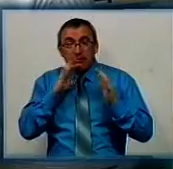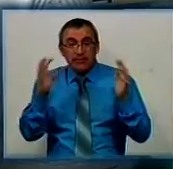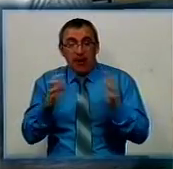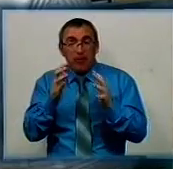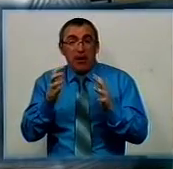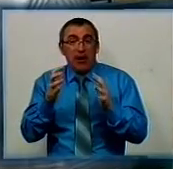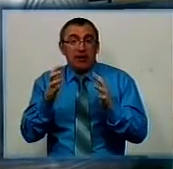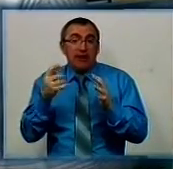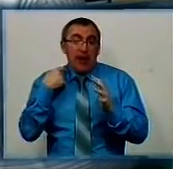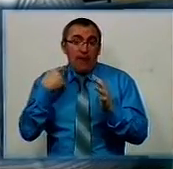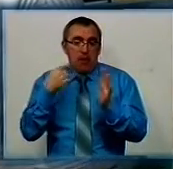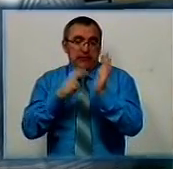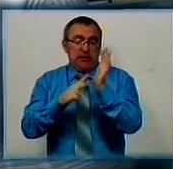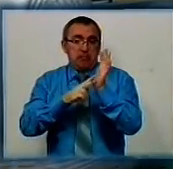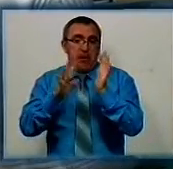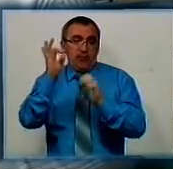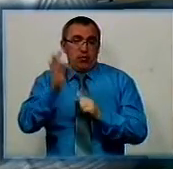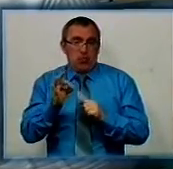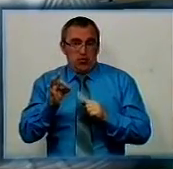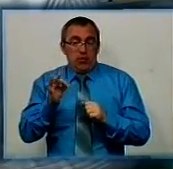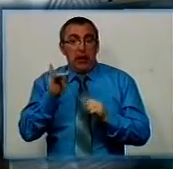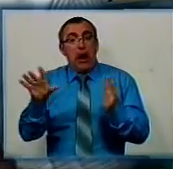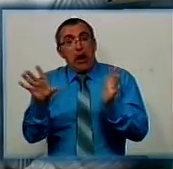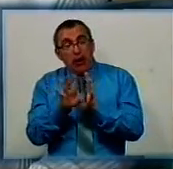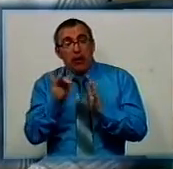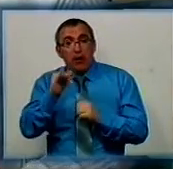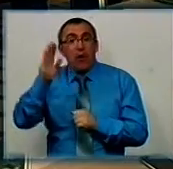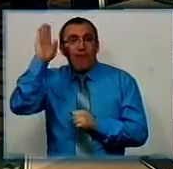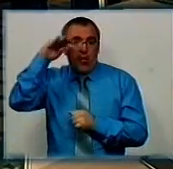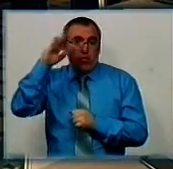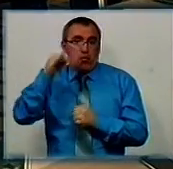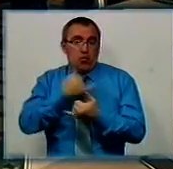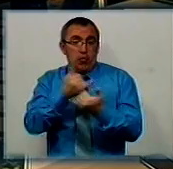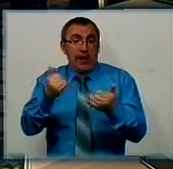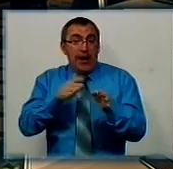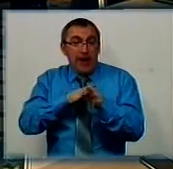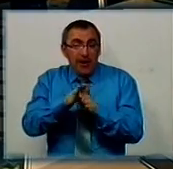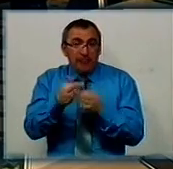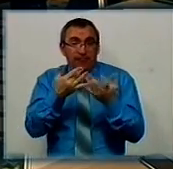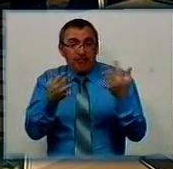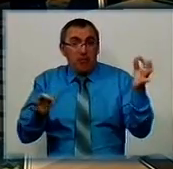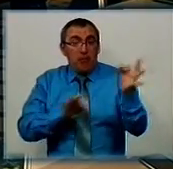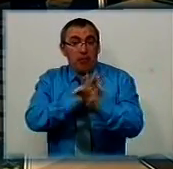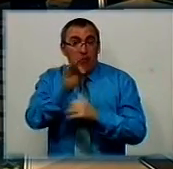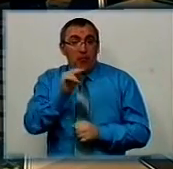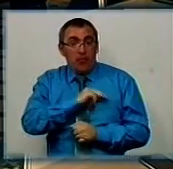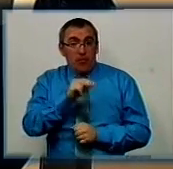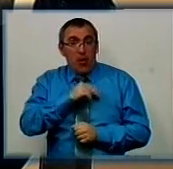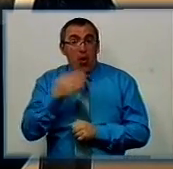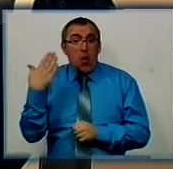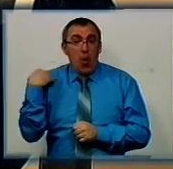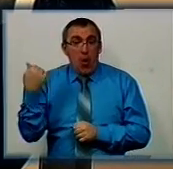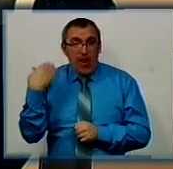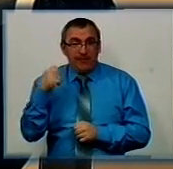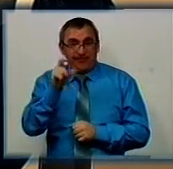область 82% електроенергії, та не тільки електроенергії, але й водою. Реалізація цього та інших проєктів, над якими працюють олександрійські